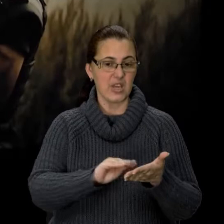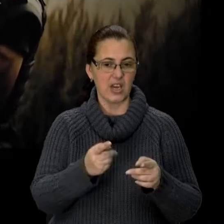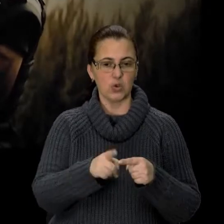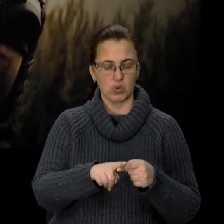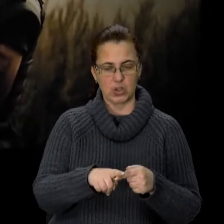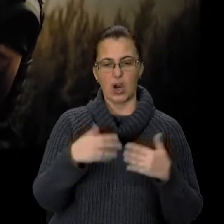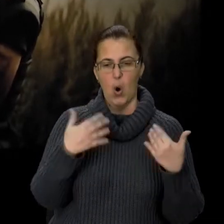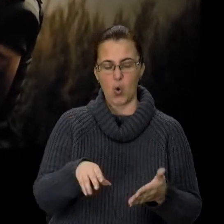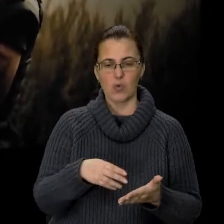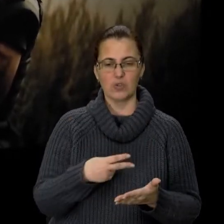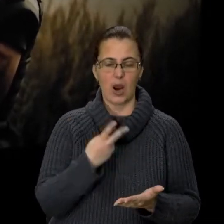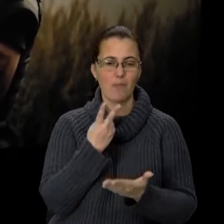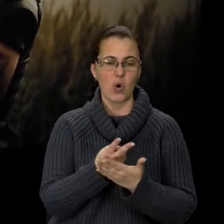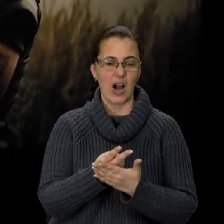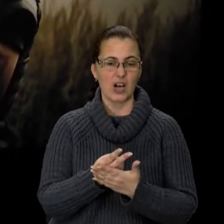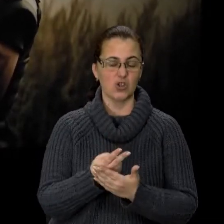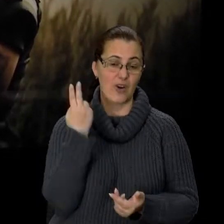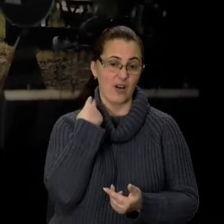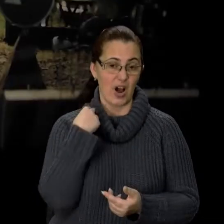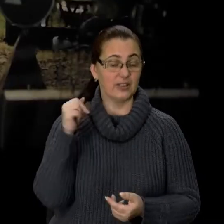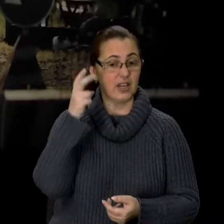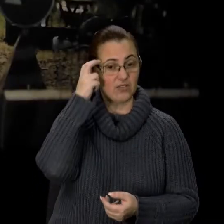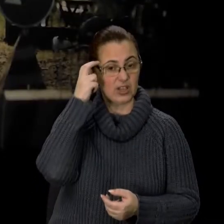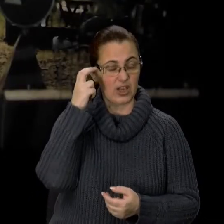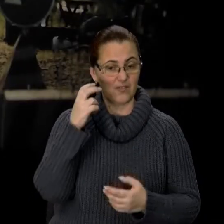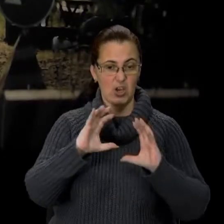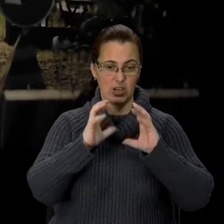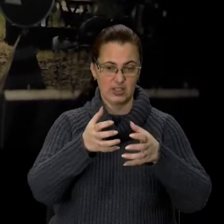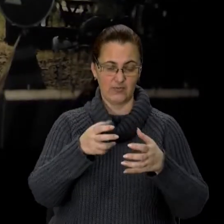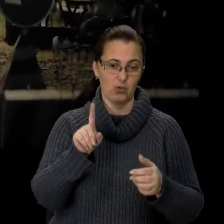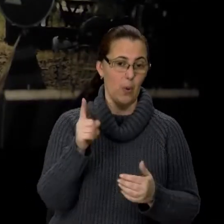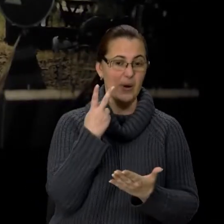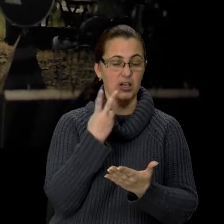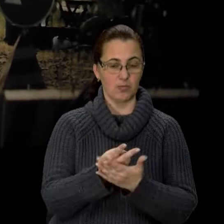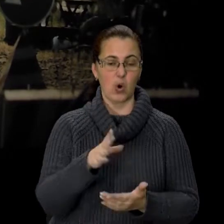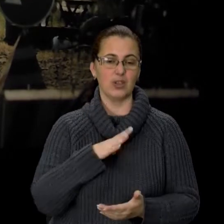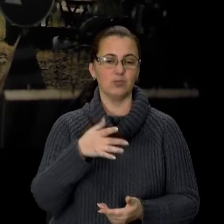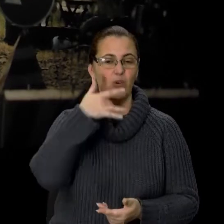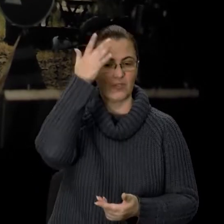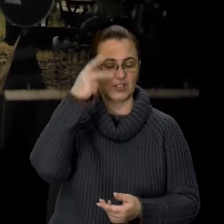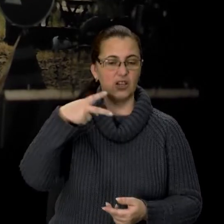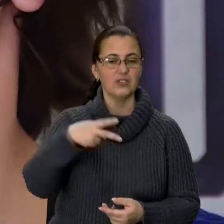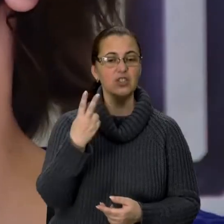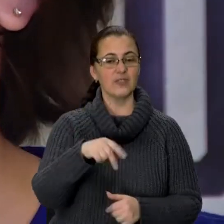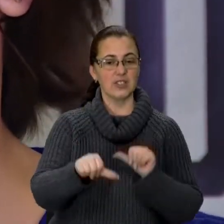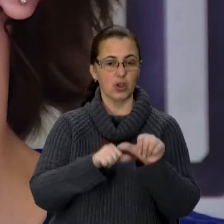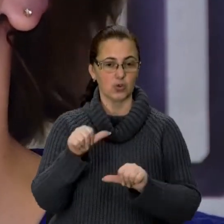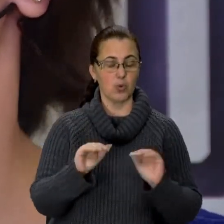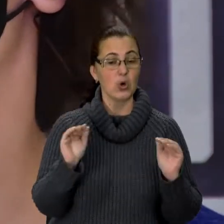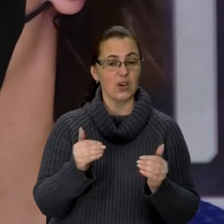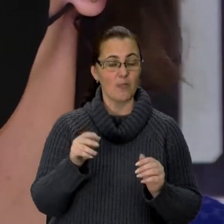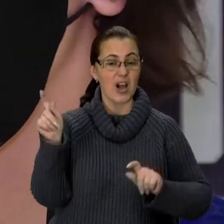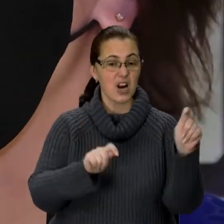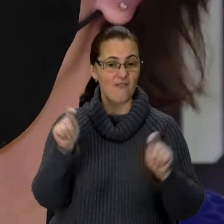побачили на театральних сценах Лондона та Києва. Світова прем'єра фільму відбулася на Венеціанському фестивалі 2020-го, в межах якого